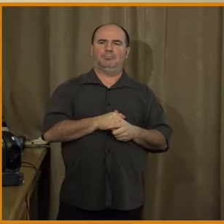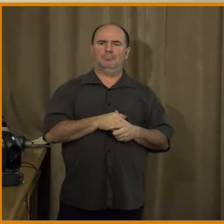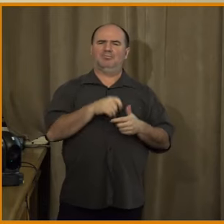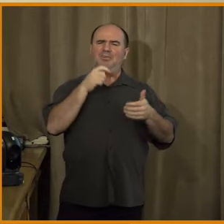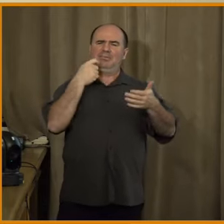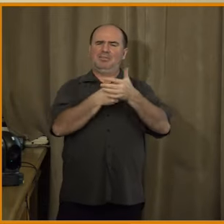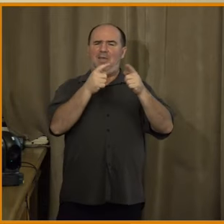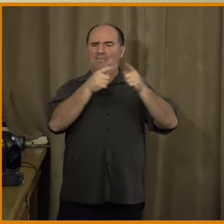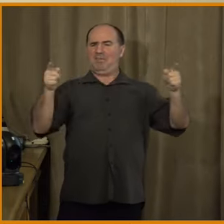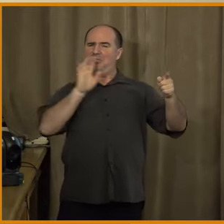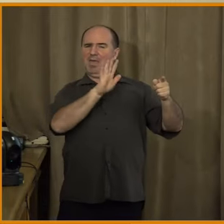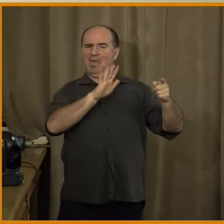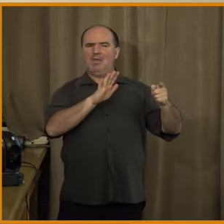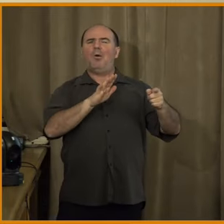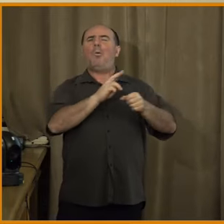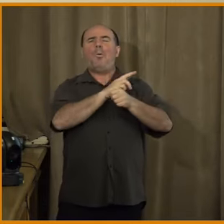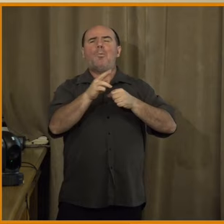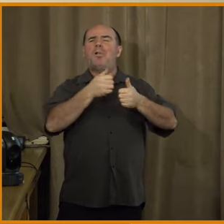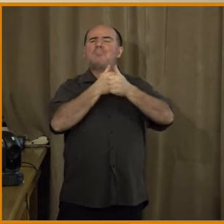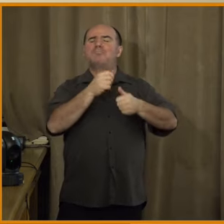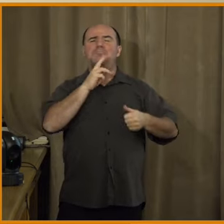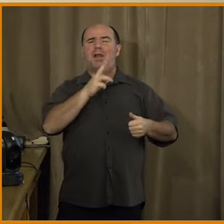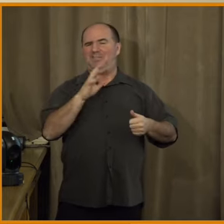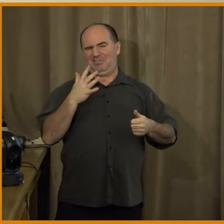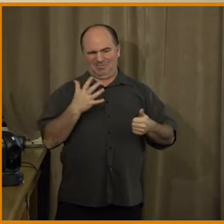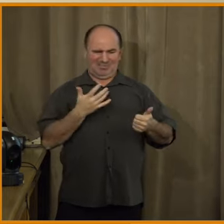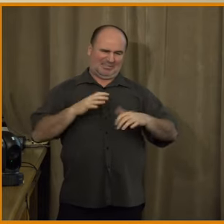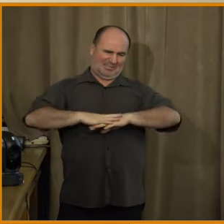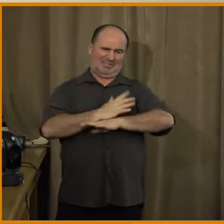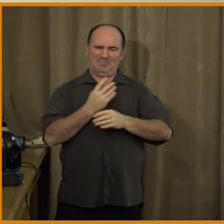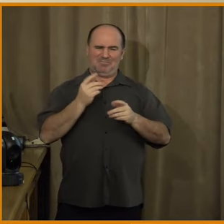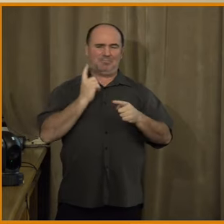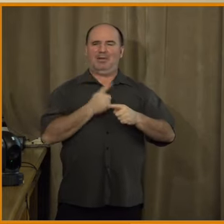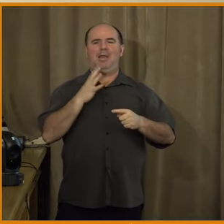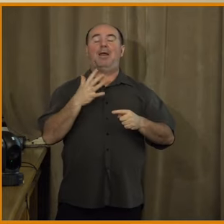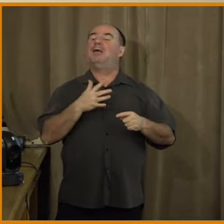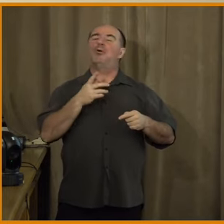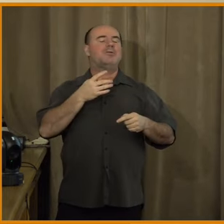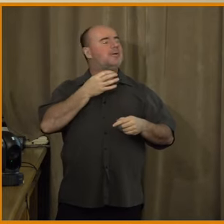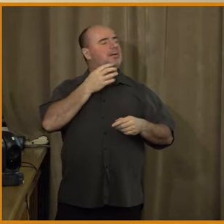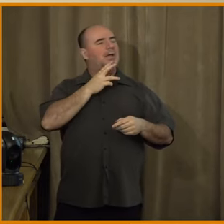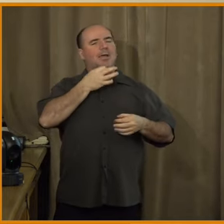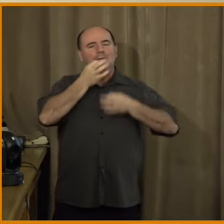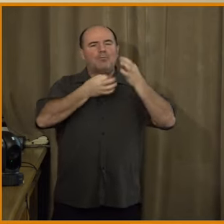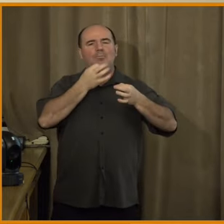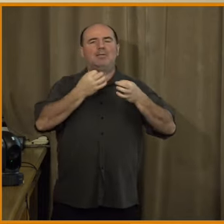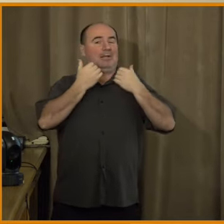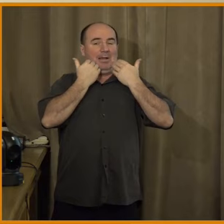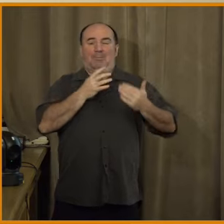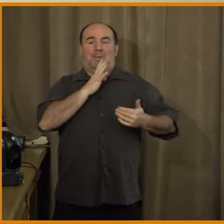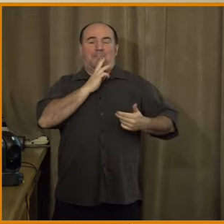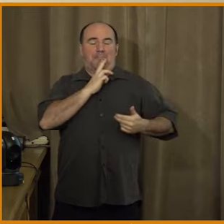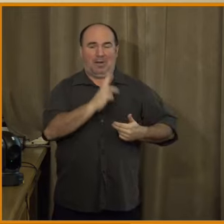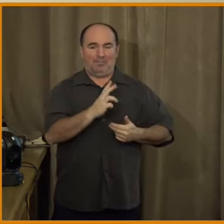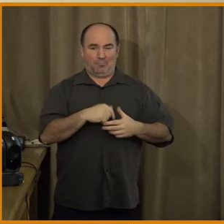definice. Nicméně počítejme v tuto chvíli s definicí dezinformace jako nepravdivé informace, která je zájměrně šířena za účelem